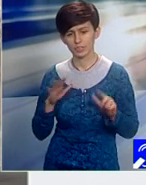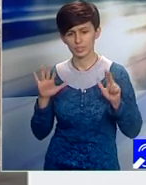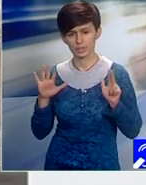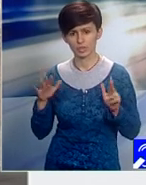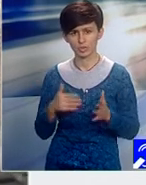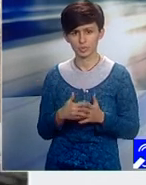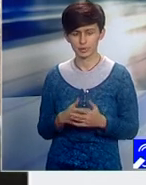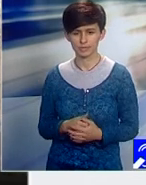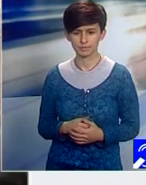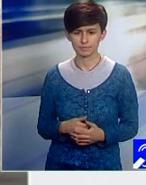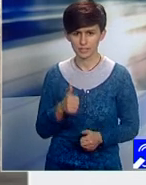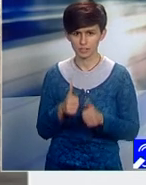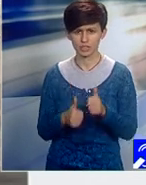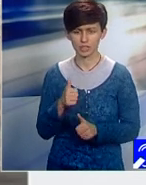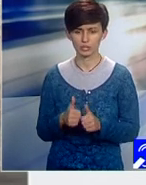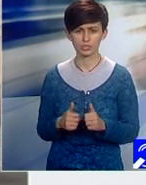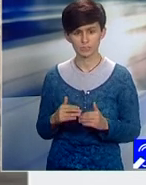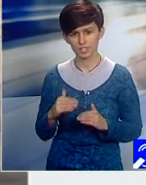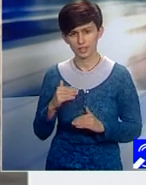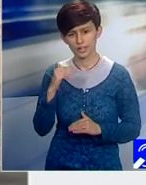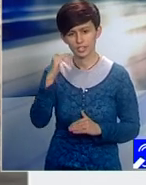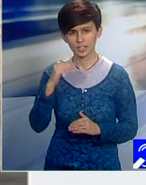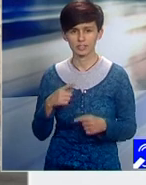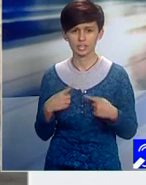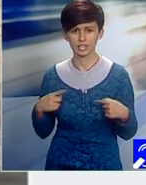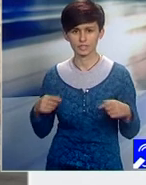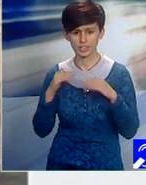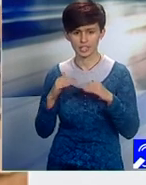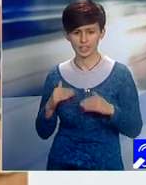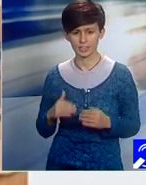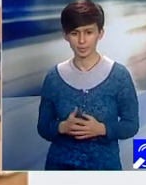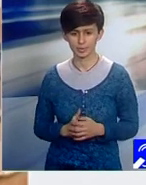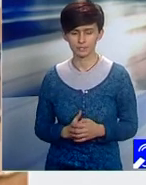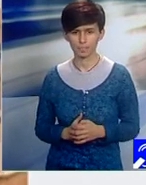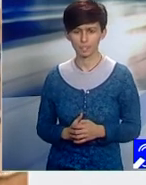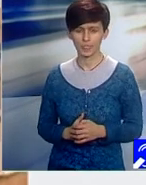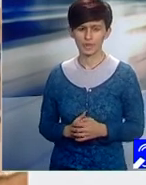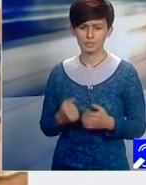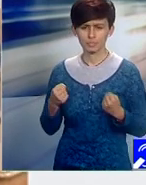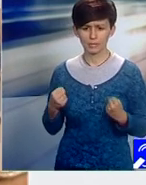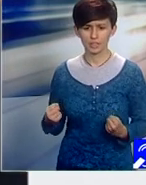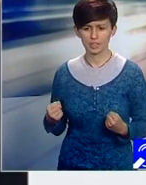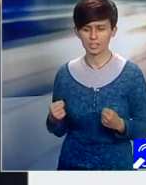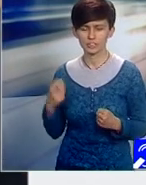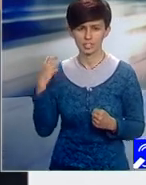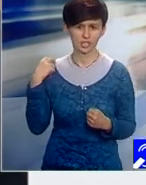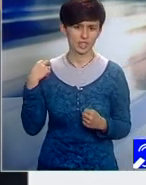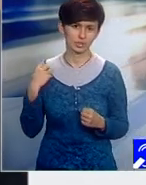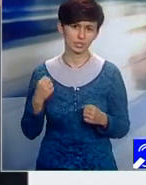deci concursul câștigă putere de la ediție la ediție. Crește gradul de dificultate? Cum ați conceput